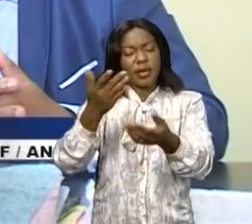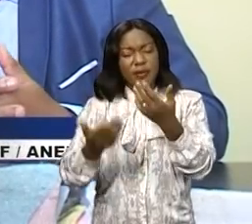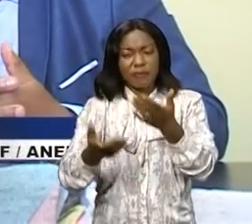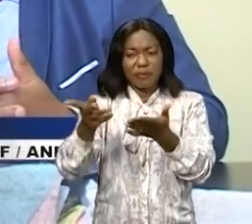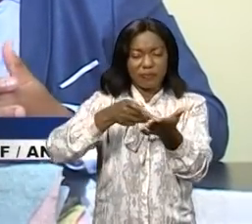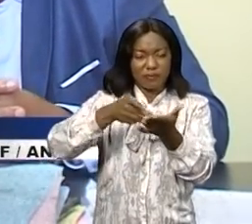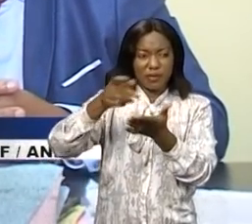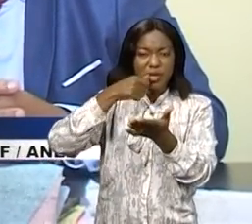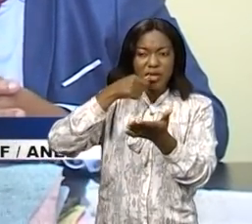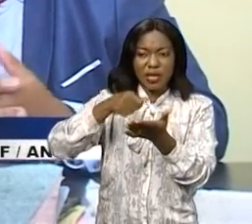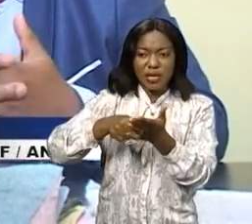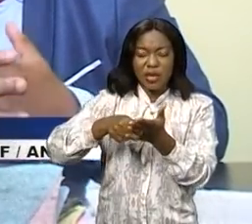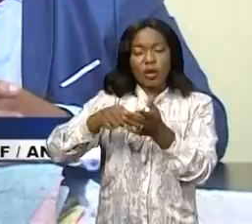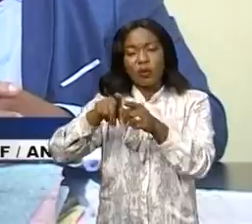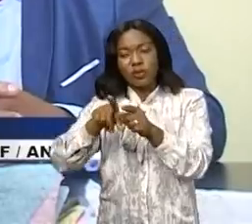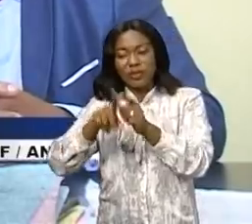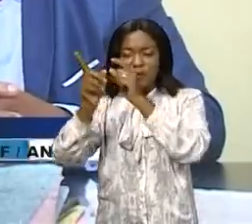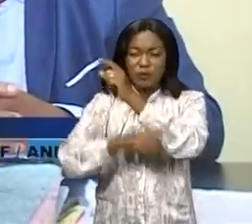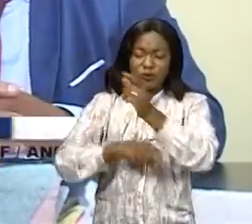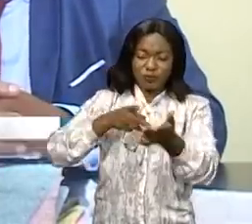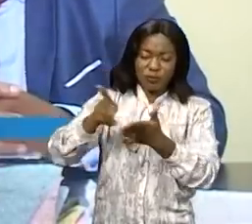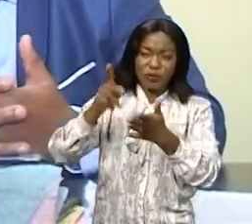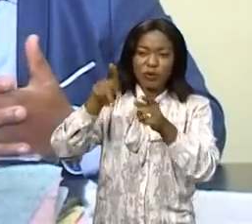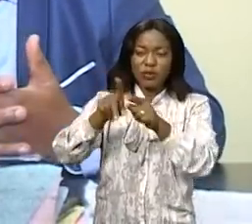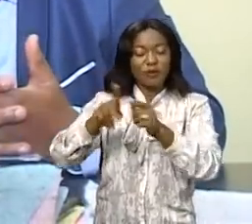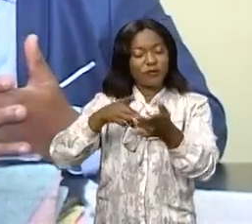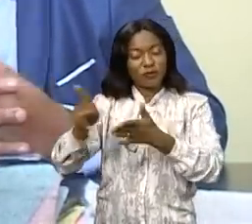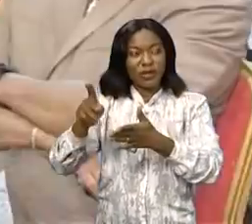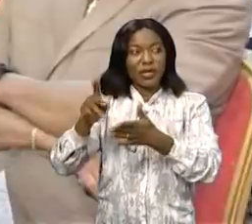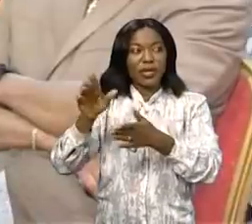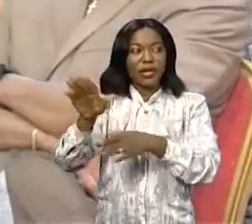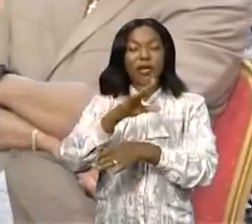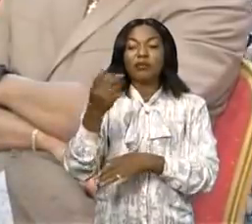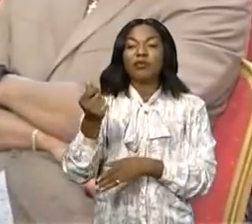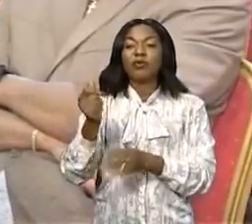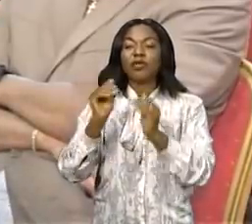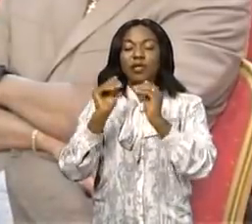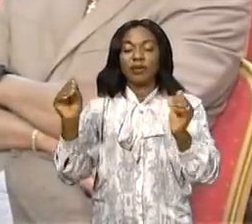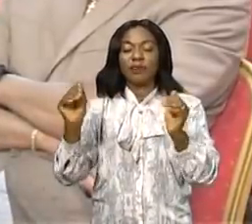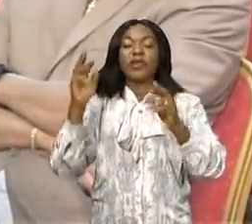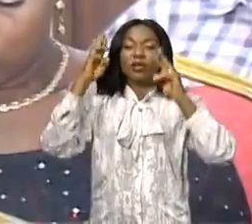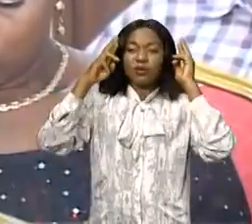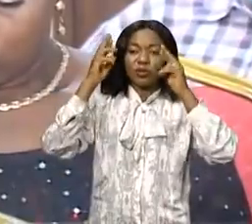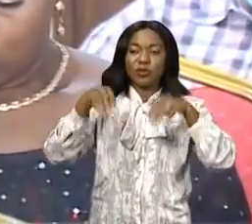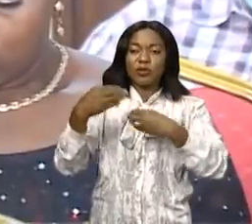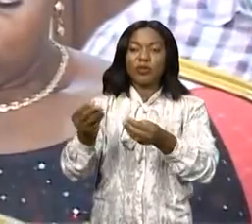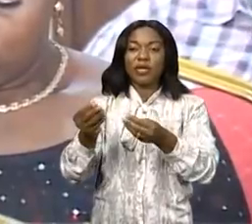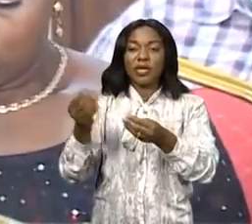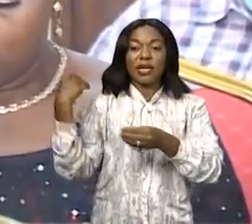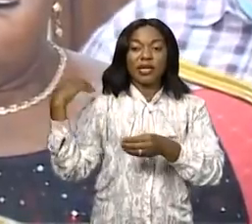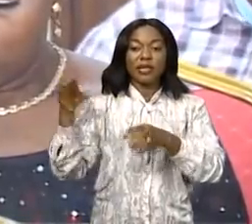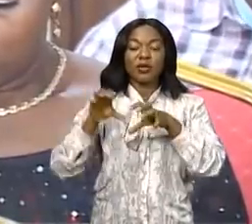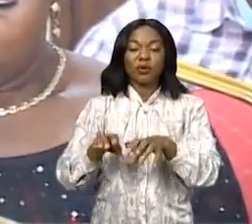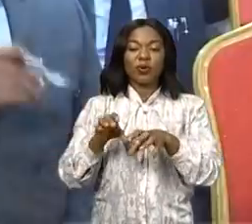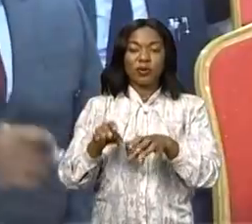hauteur de pénalités afin de leur permettre de payer aisément leur fiscalité. Souciés de donner à l'État congolais les moyens de sa